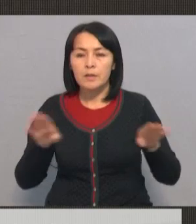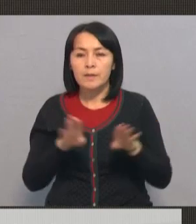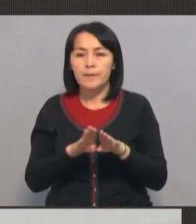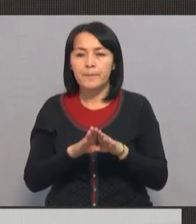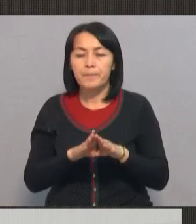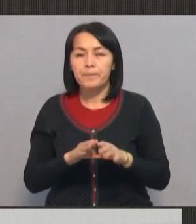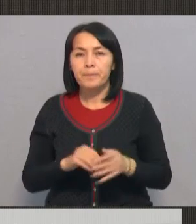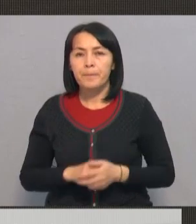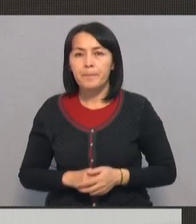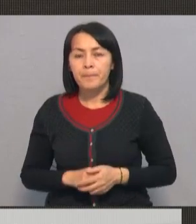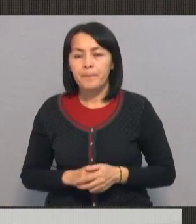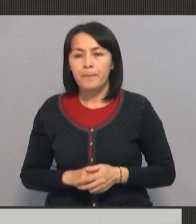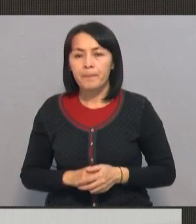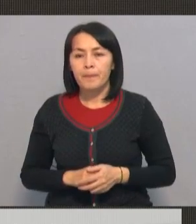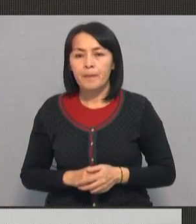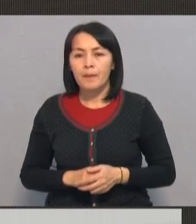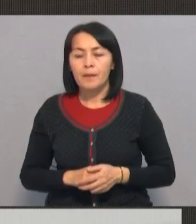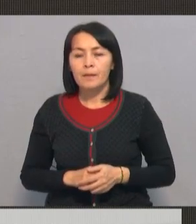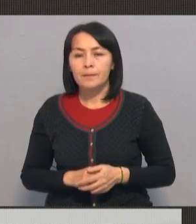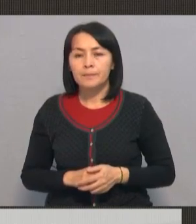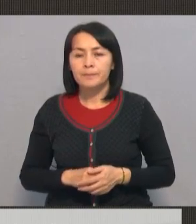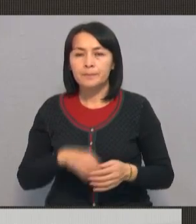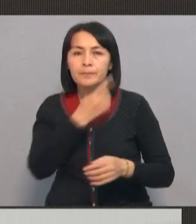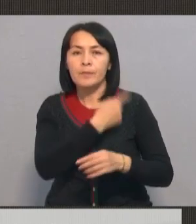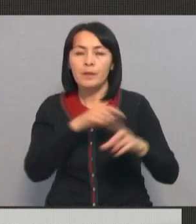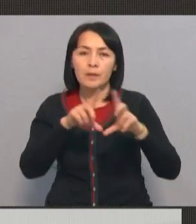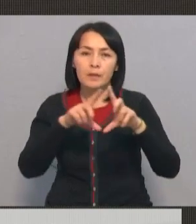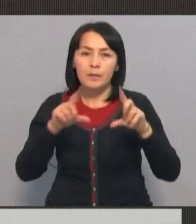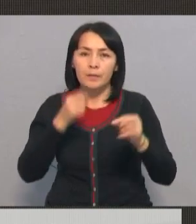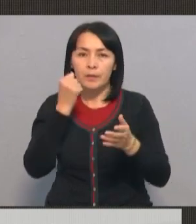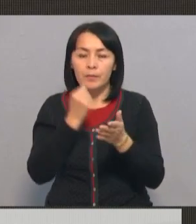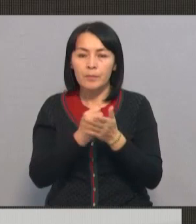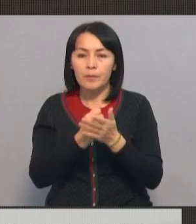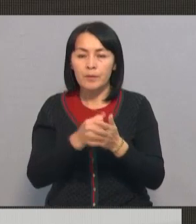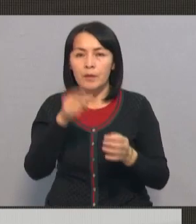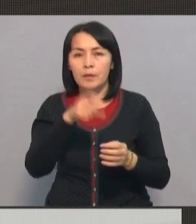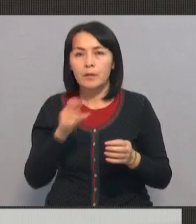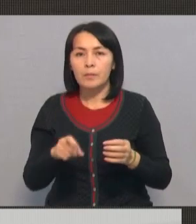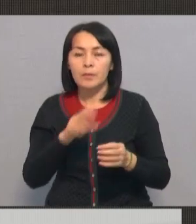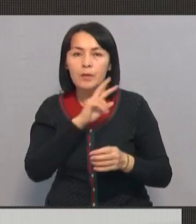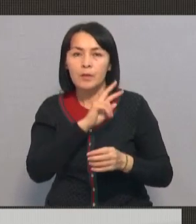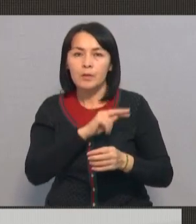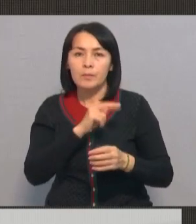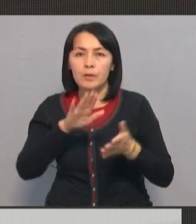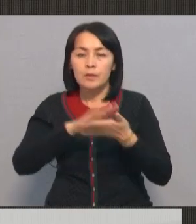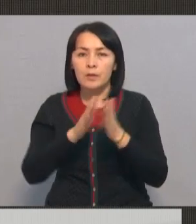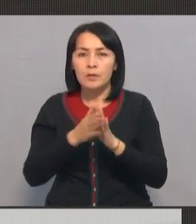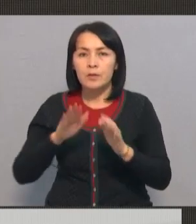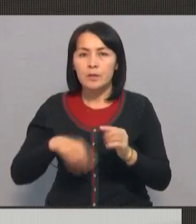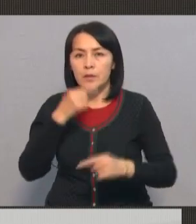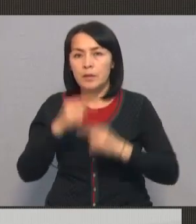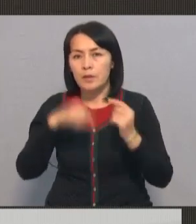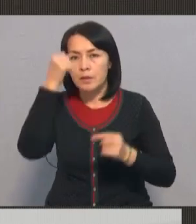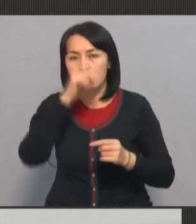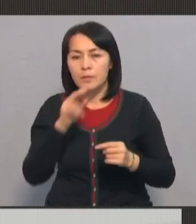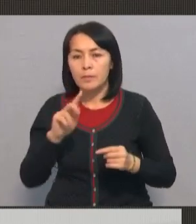Бігітің науқаны кезінде емқаналарға бігітілген тұрғаларымен қызметтер саты ол шартын жасағының кейін, келі жылға